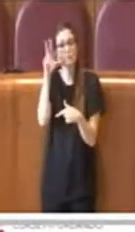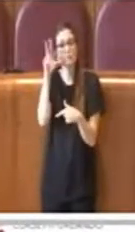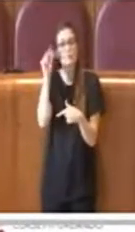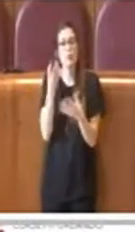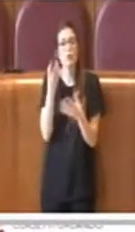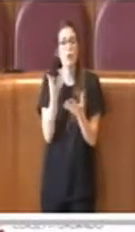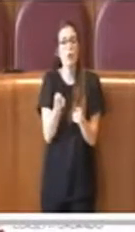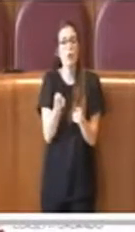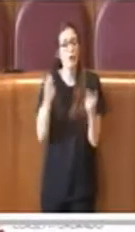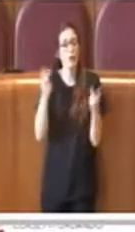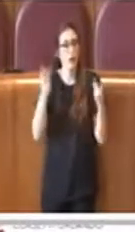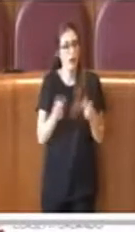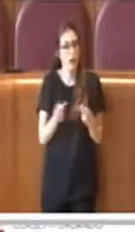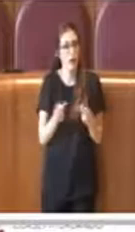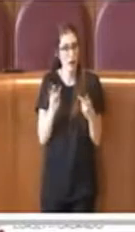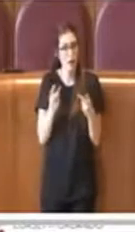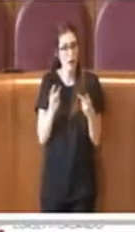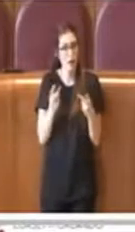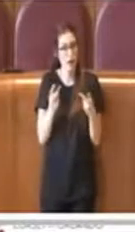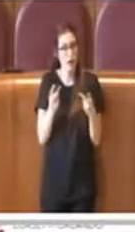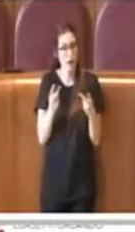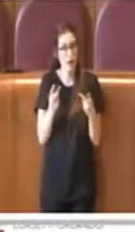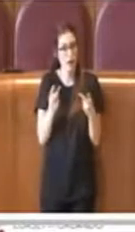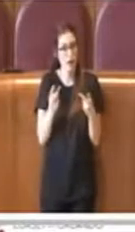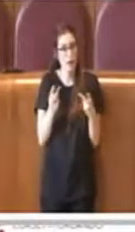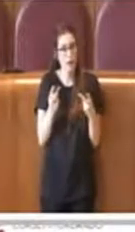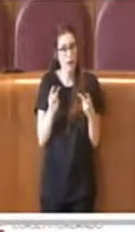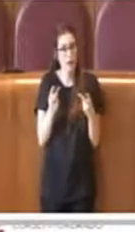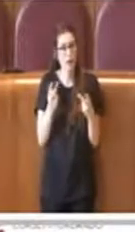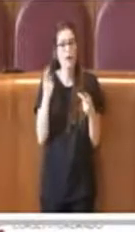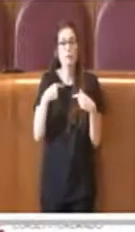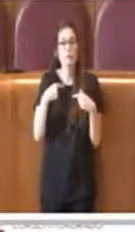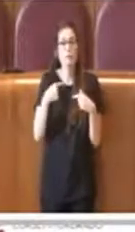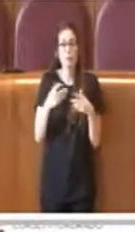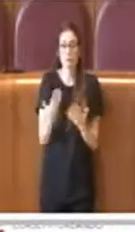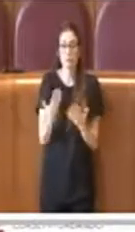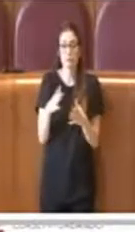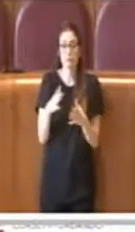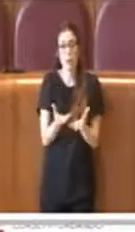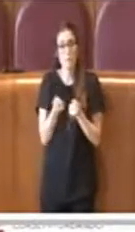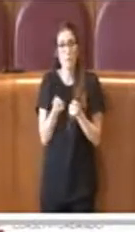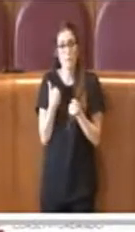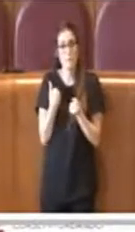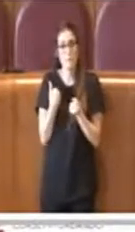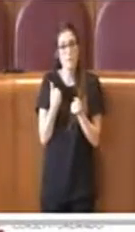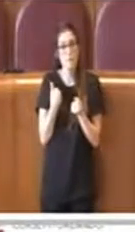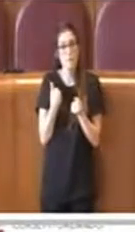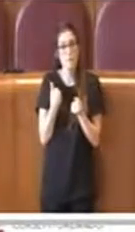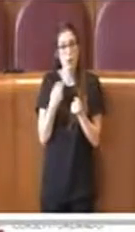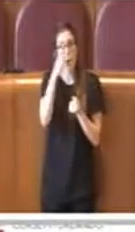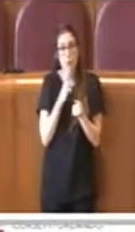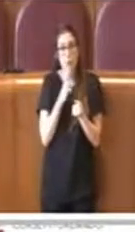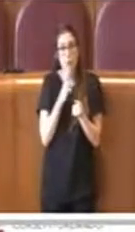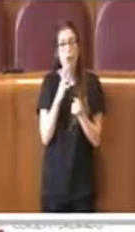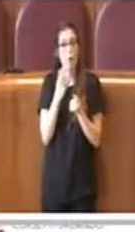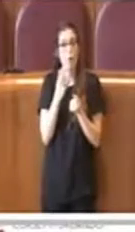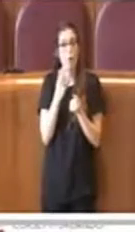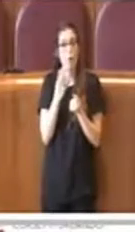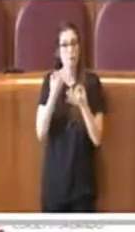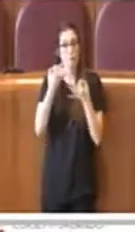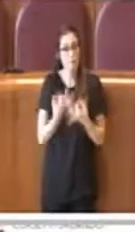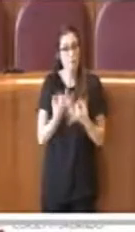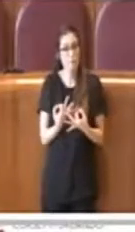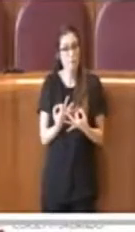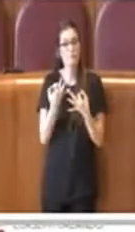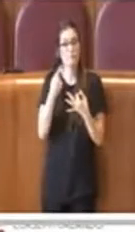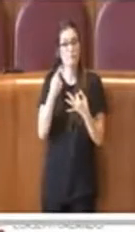e reale, acquisendo così, come ho già detto tante volte, un ruolo di rilievo e di legittimo interlocutore rispetto ai temi interessati.